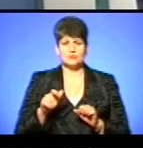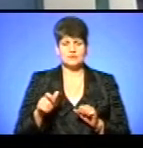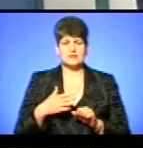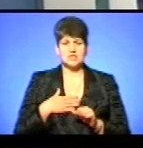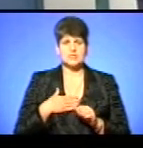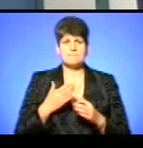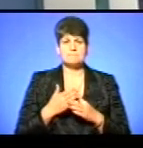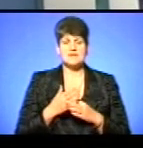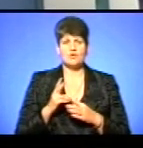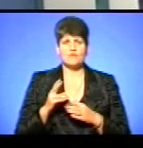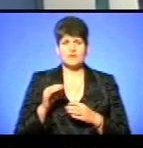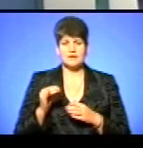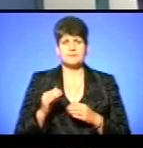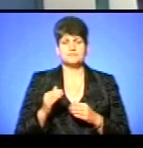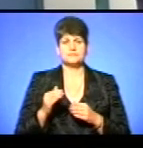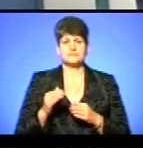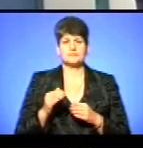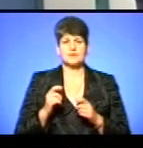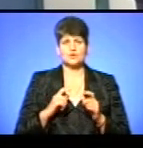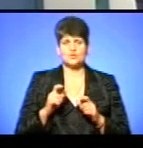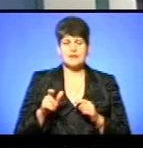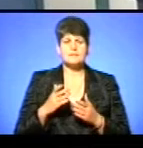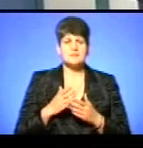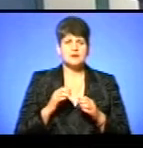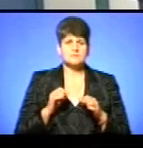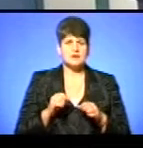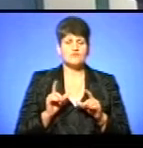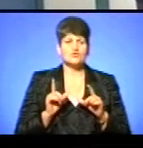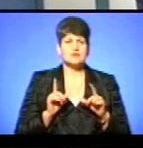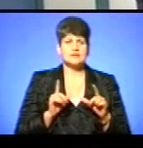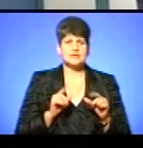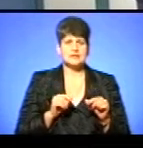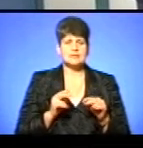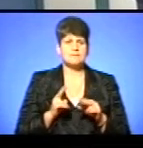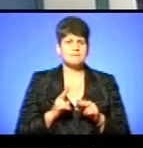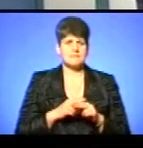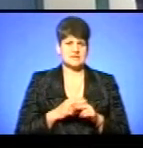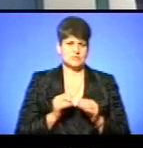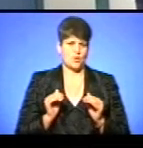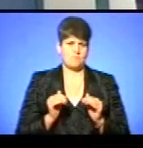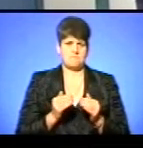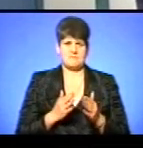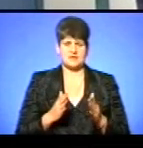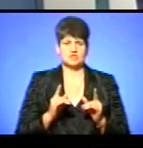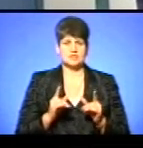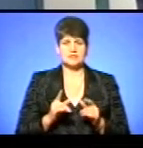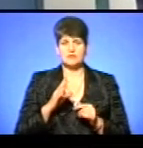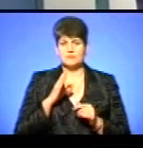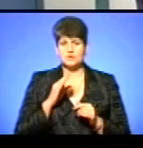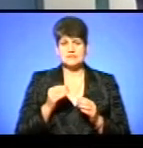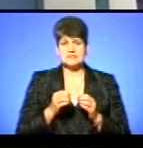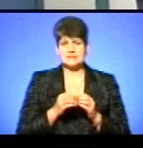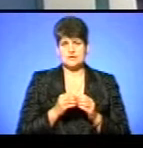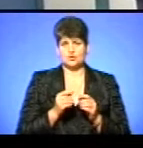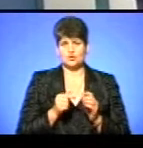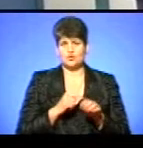це наші пільговіки, чи учні-студенти мають право їхати без жодних обмежень тільки в маршрутному таксі з 10-ї